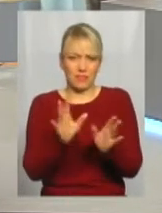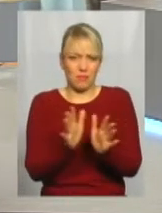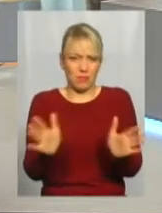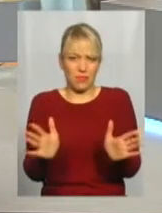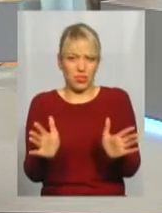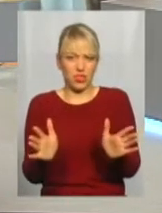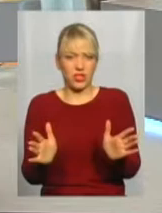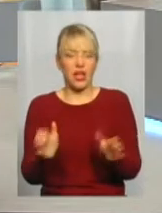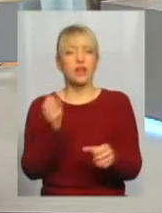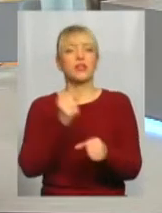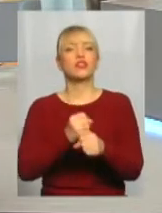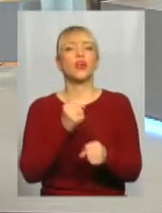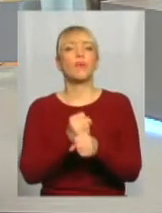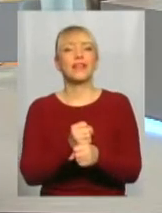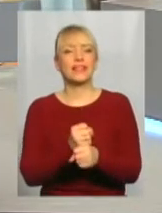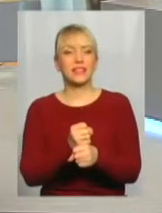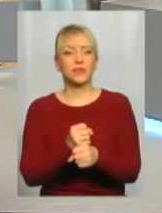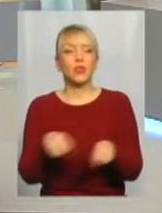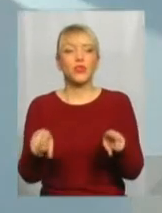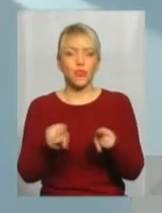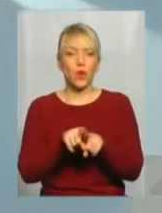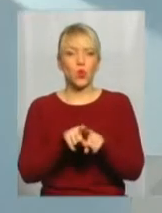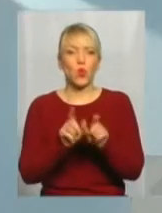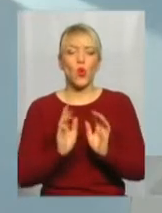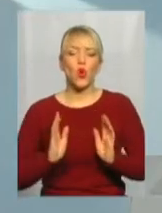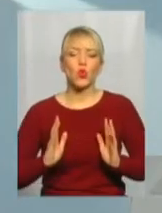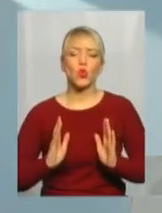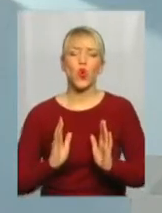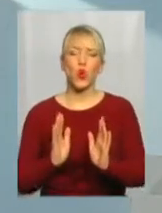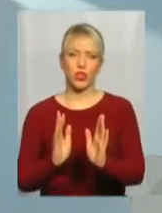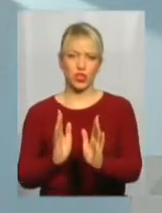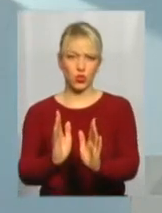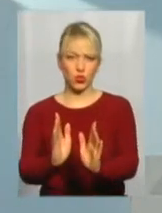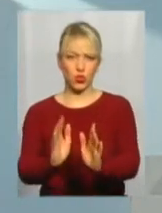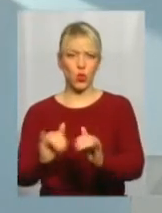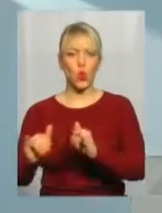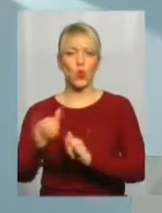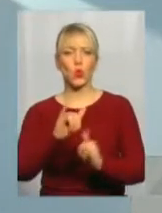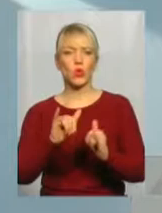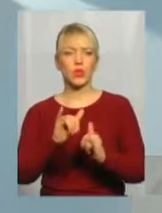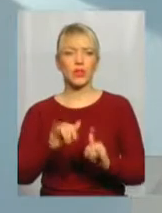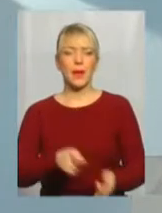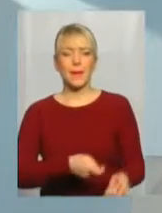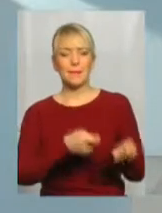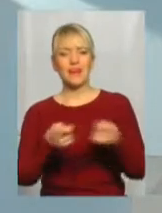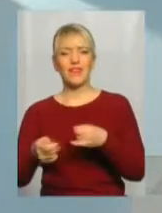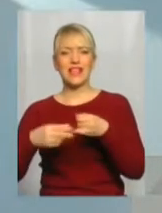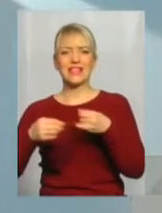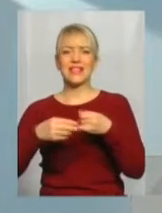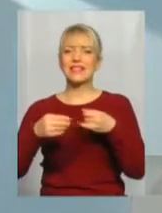зробити отаку доріжку, куди привезти землю чи